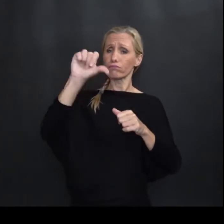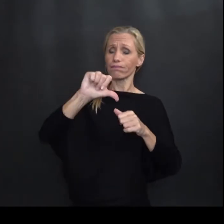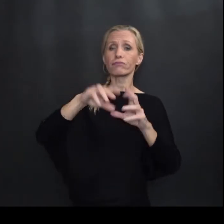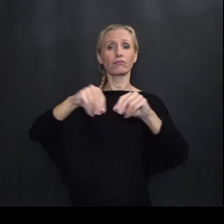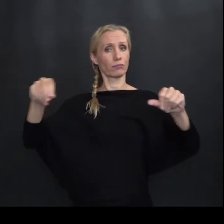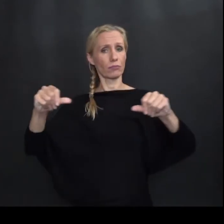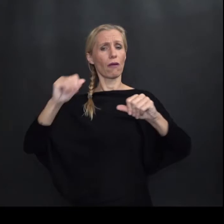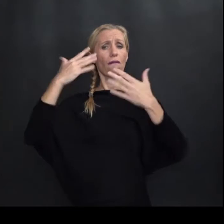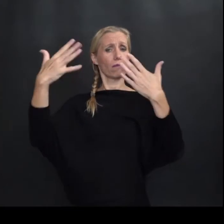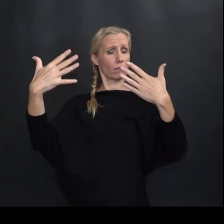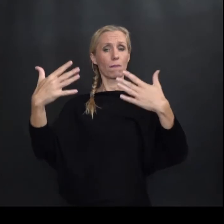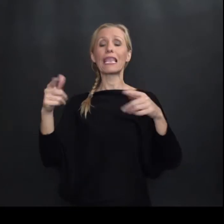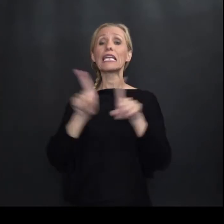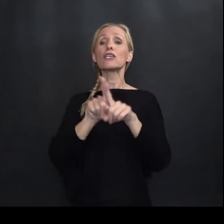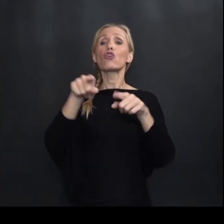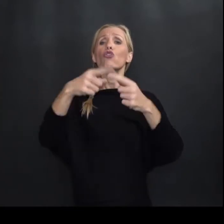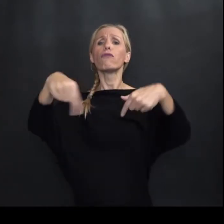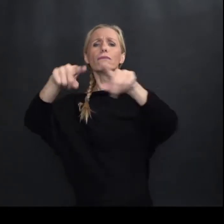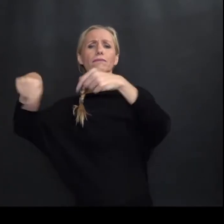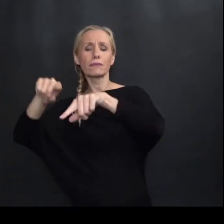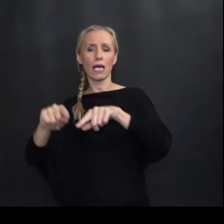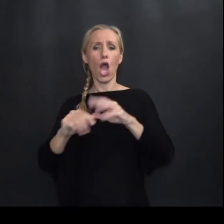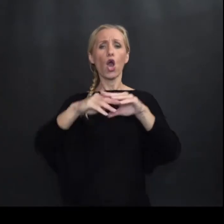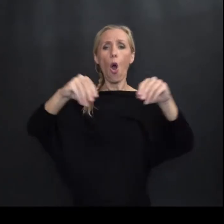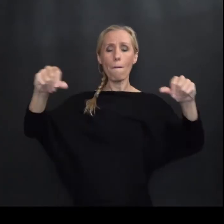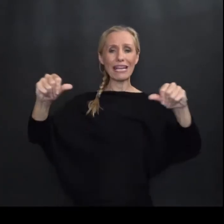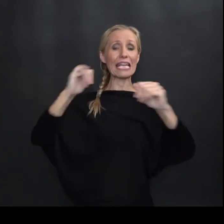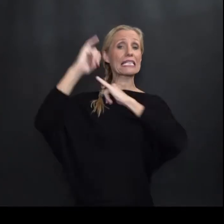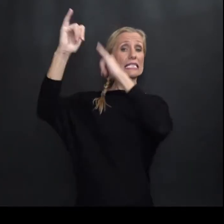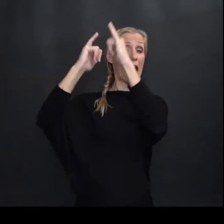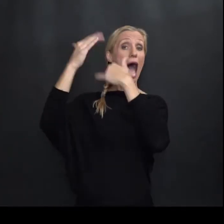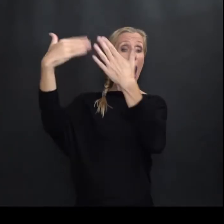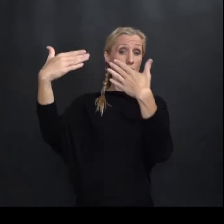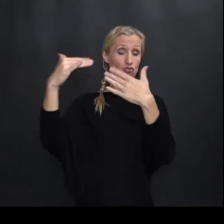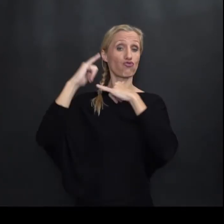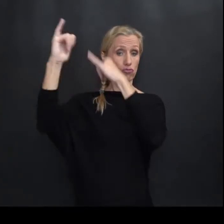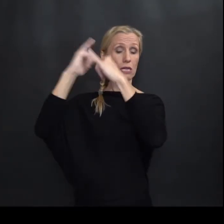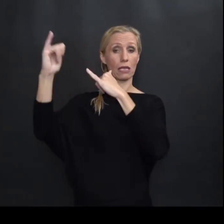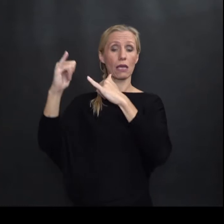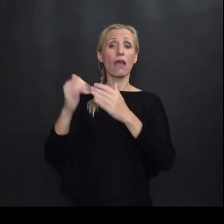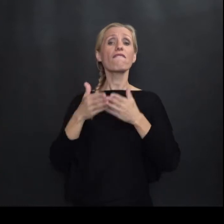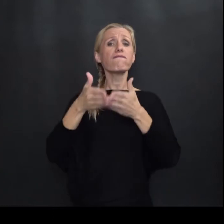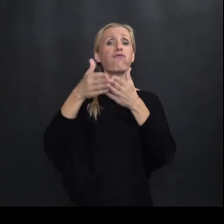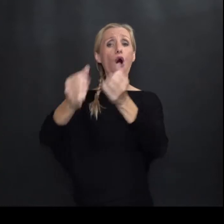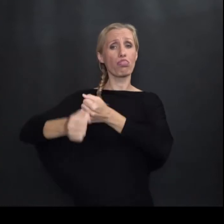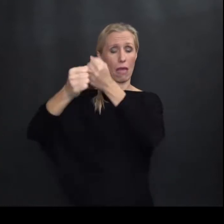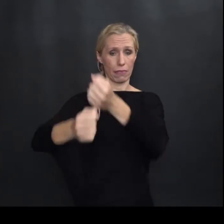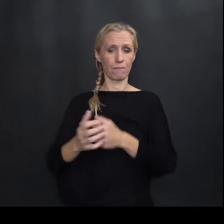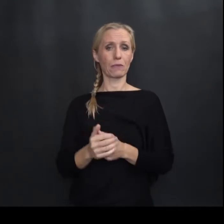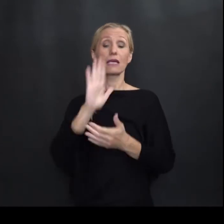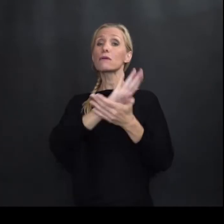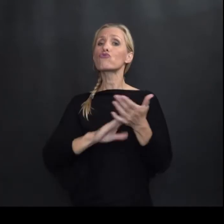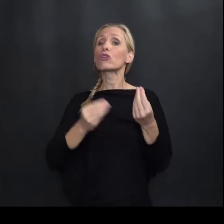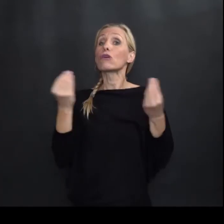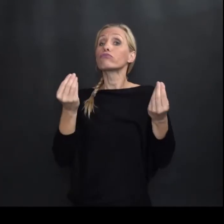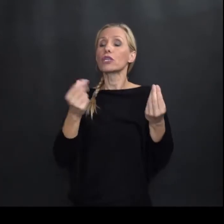vodni Tako se i ovaj naš stalni postav Dijeli na kopneni Zračni i vodni promet Pa za početak